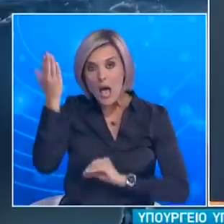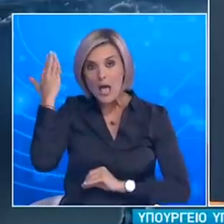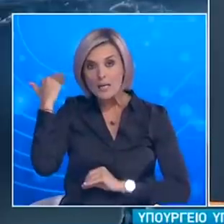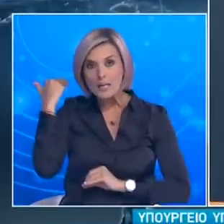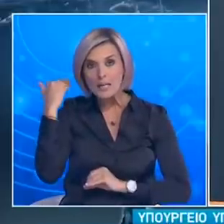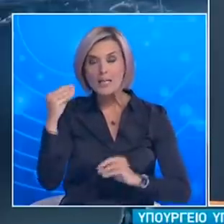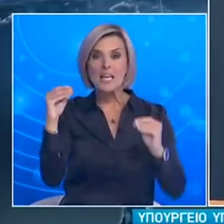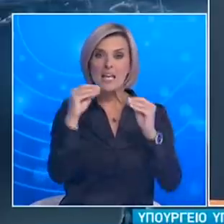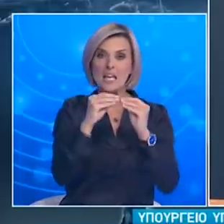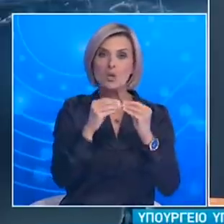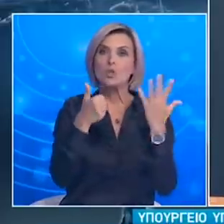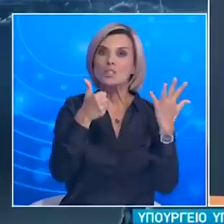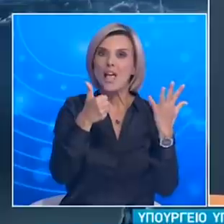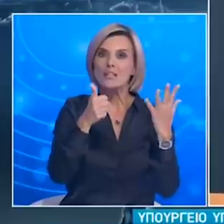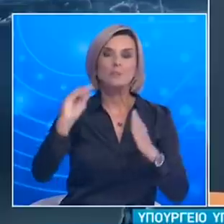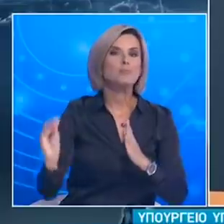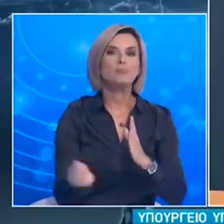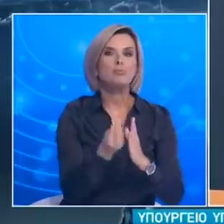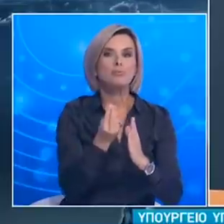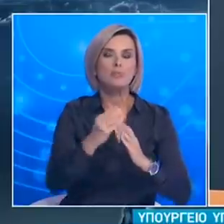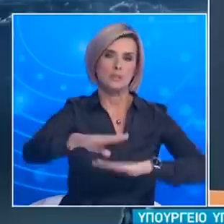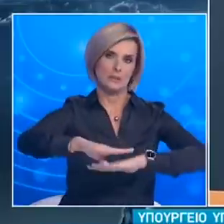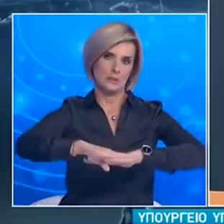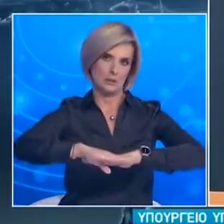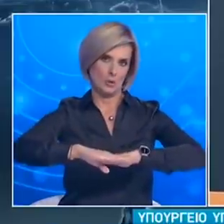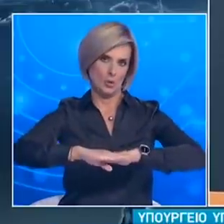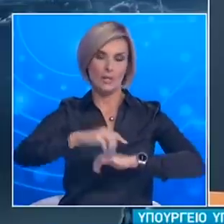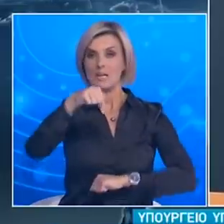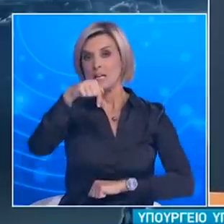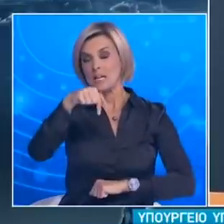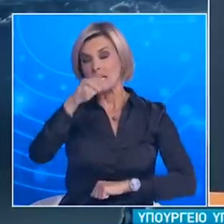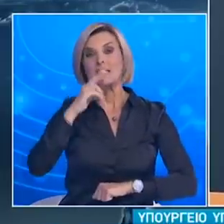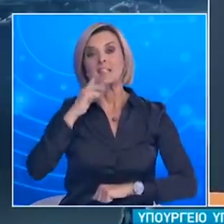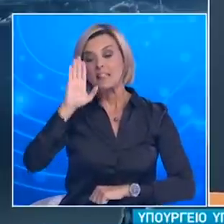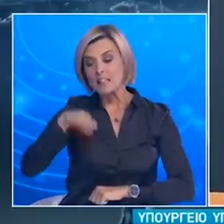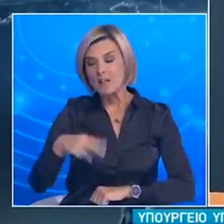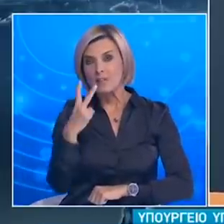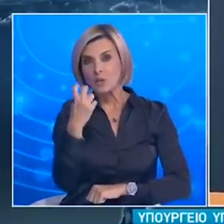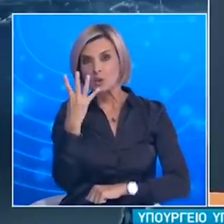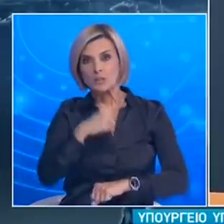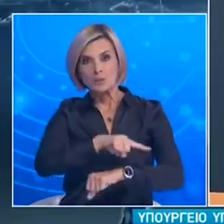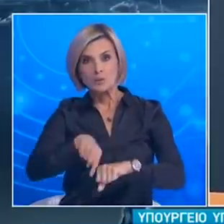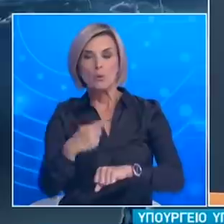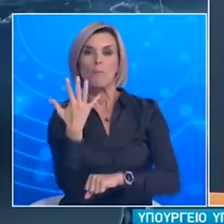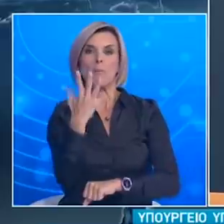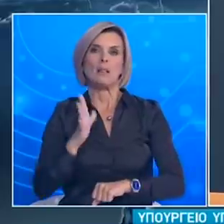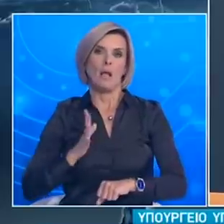ήταν σε πύλες εισόδου έχουμε 5 θανάτους το τελευταίο 24 ώρα οπότε φτάνουμε το σύνολο